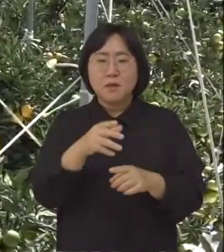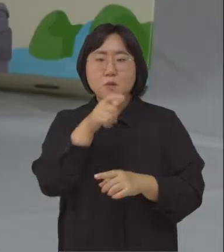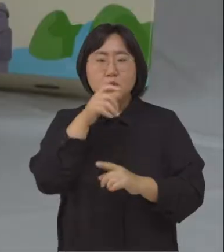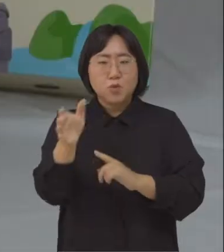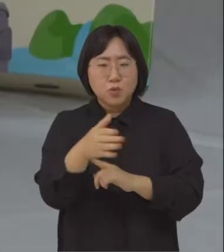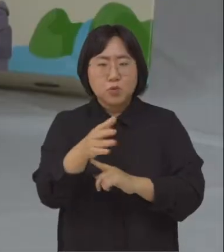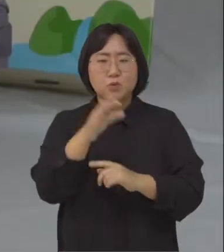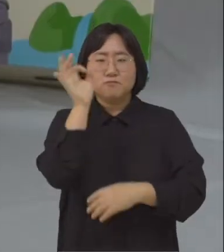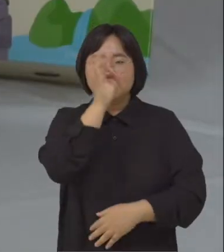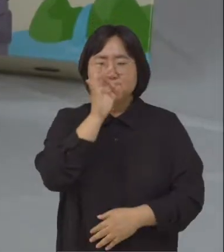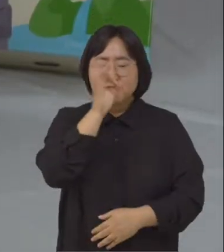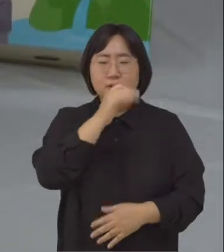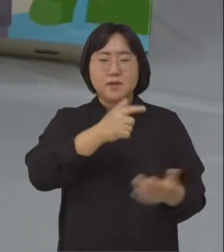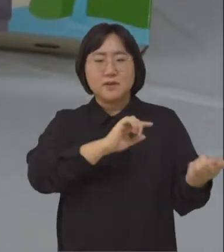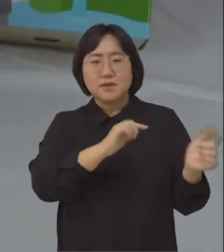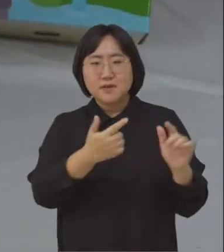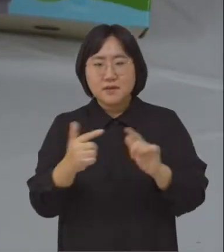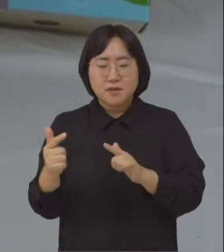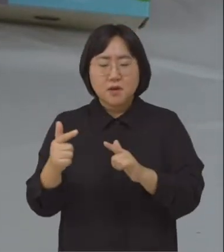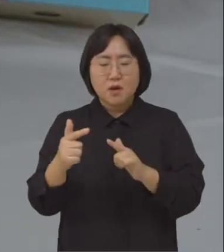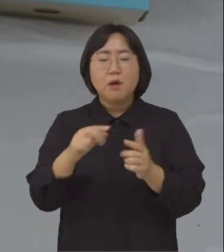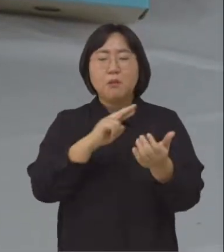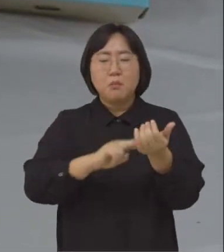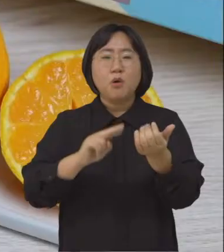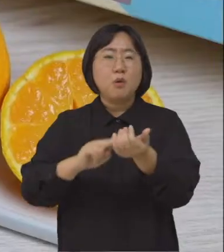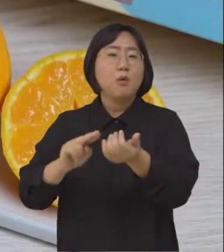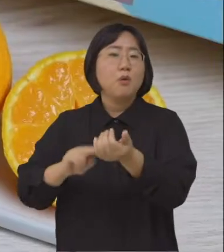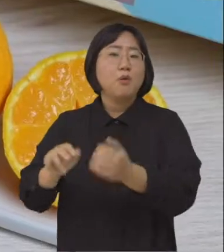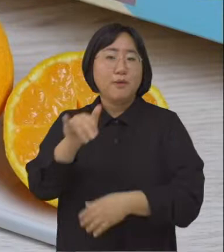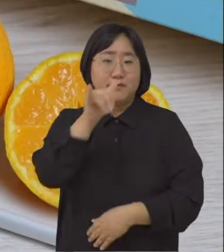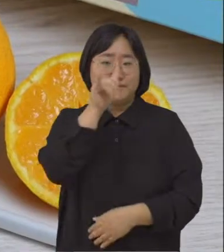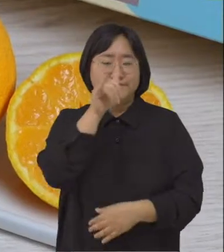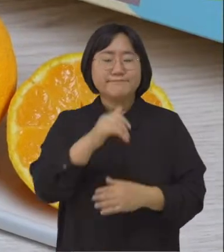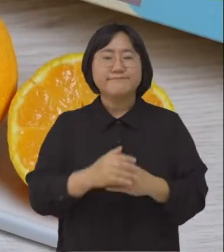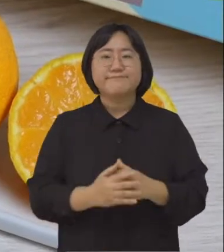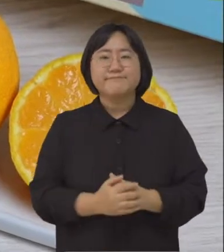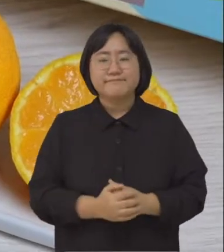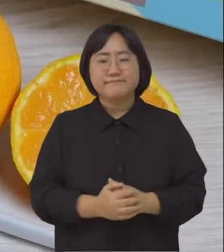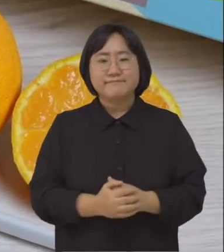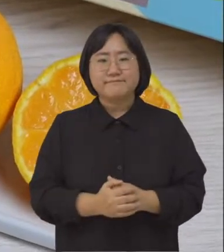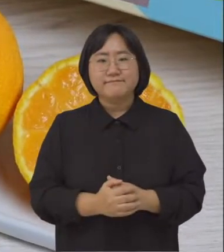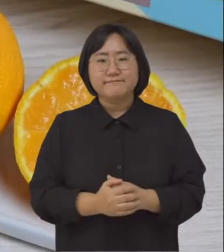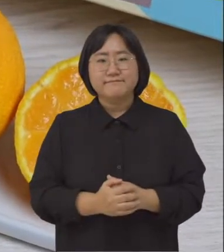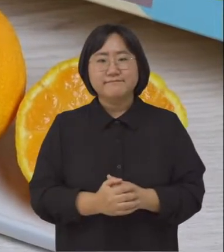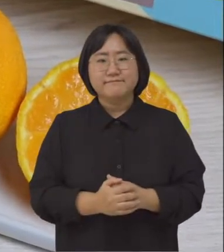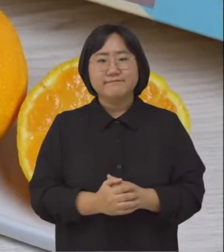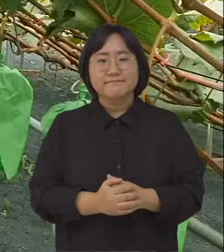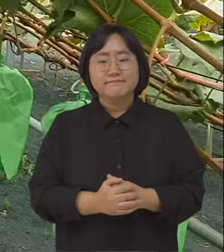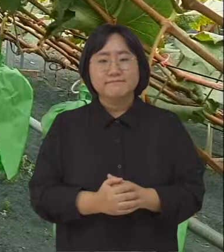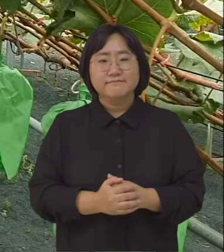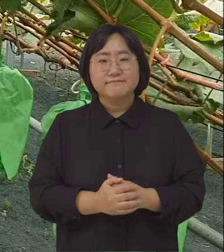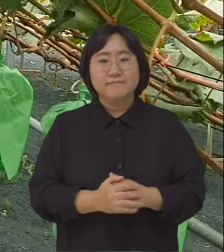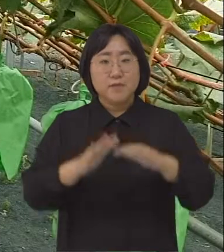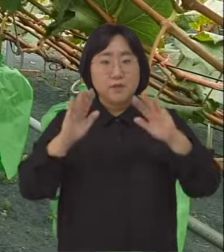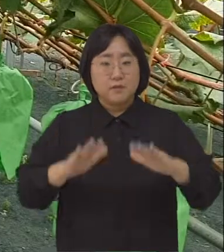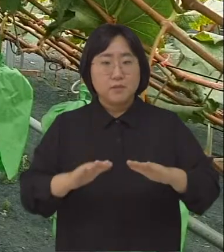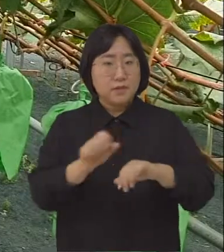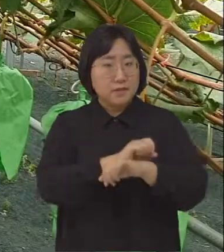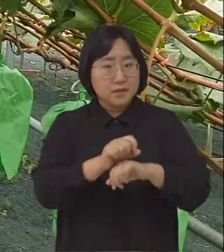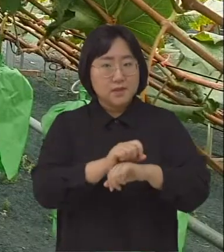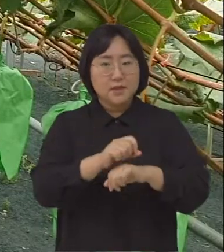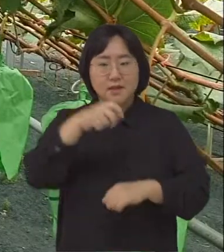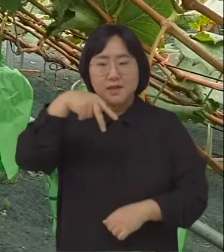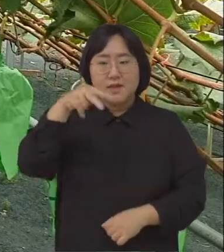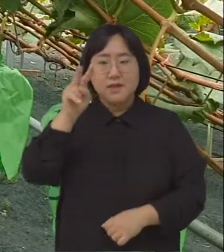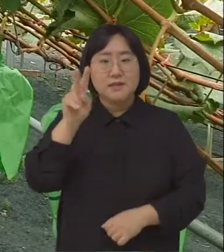수산물과 축산물, 여러 가공식품 등 모든 품목이 골고루 성장세를 이어가고 있는데요. 특히